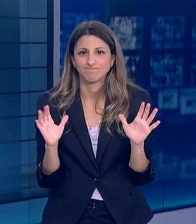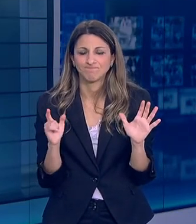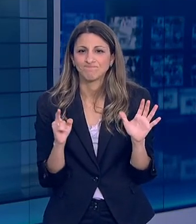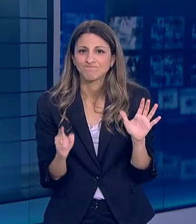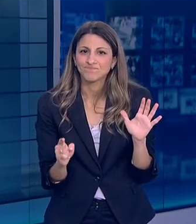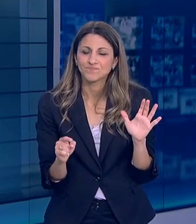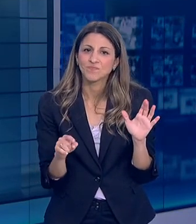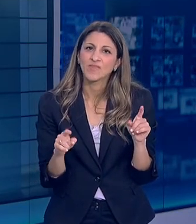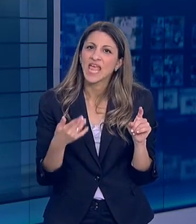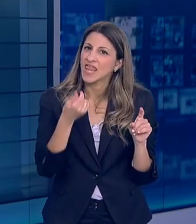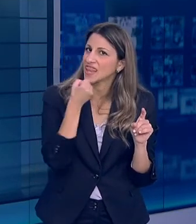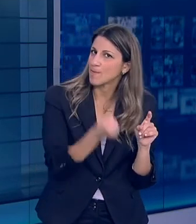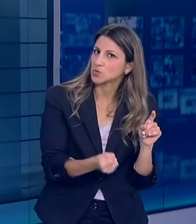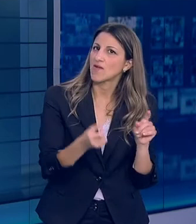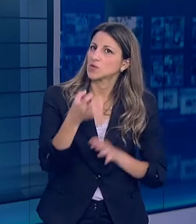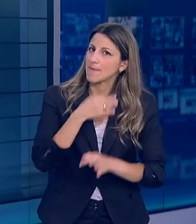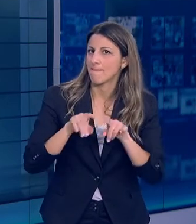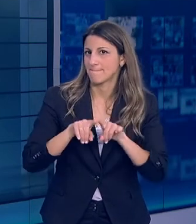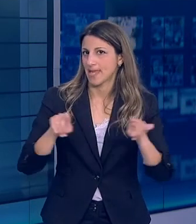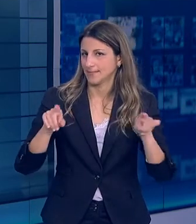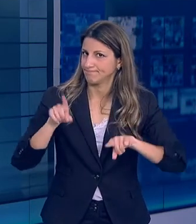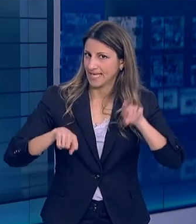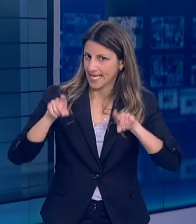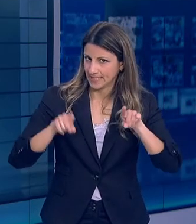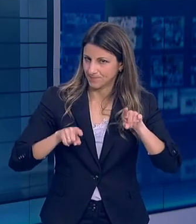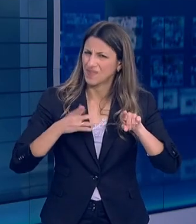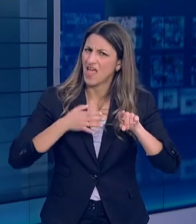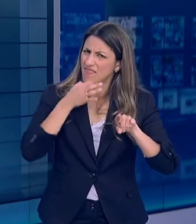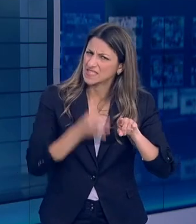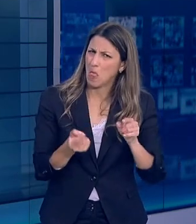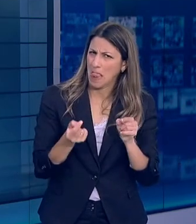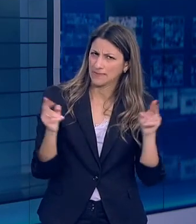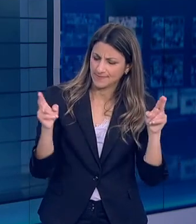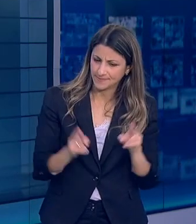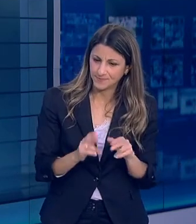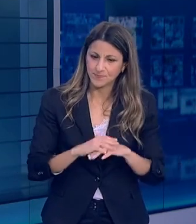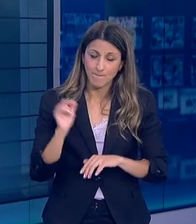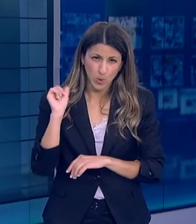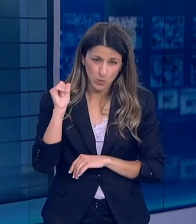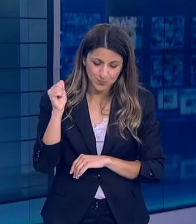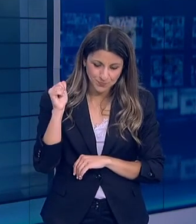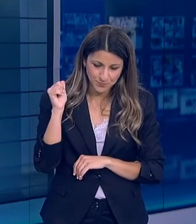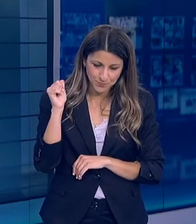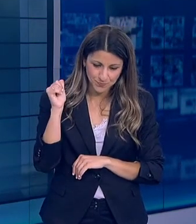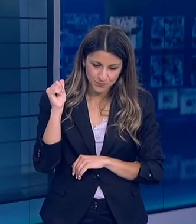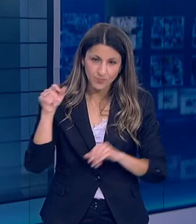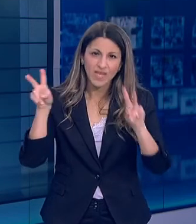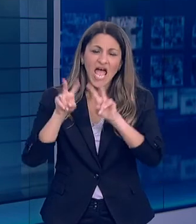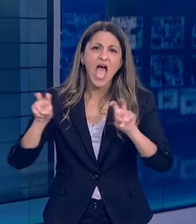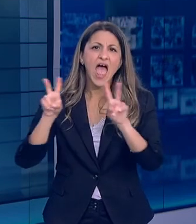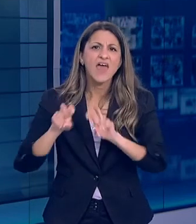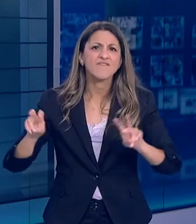Σε κάποιες από αυτές οι δημοσιογράφες Όχι σε όλες Αλλά θα σας προσπαθήσω να τον απτύξω σύντομα Να μην σας κουράσω Πρώτον Μελέτη του